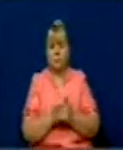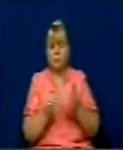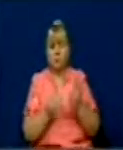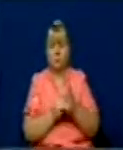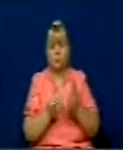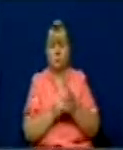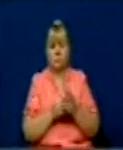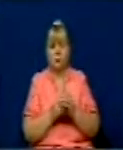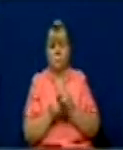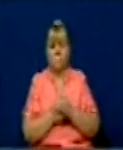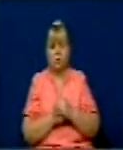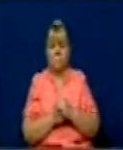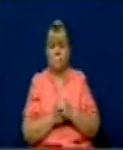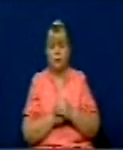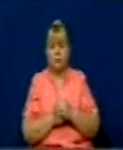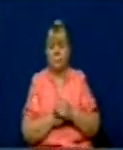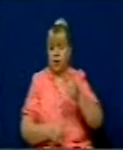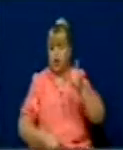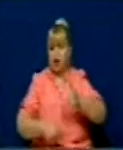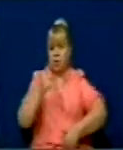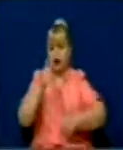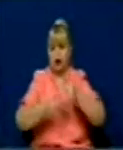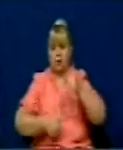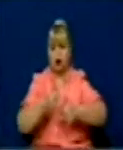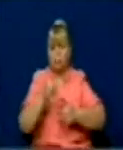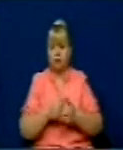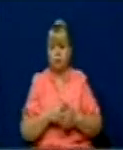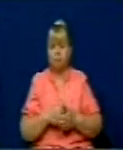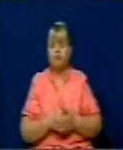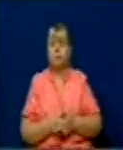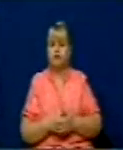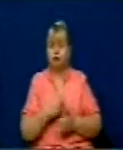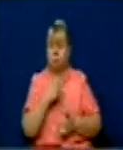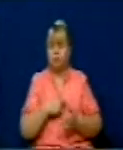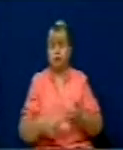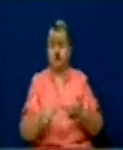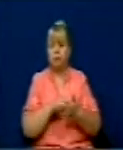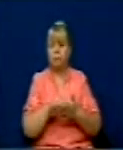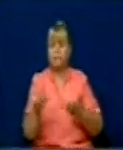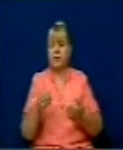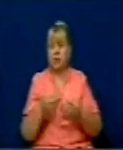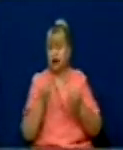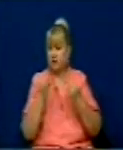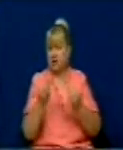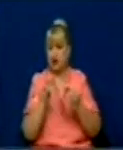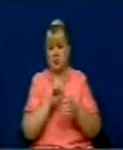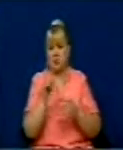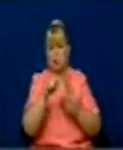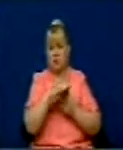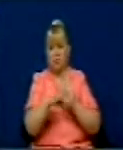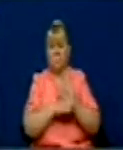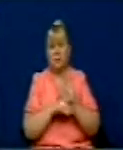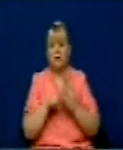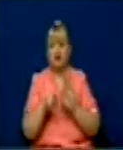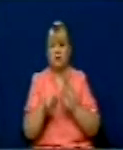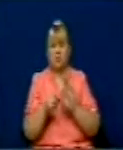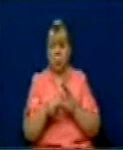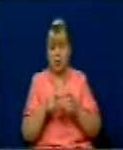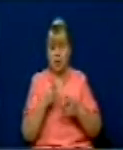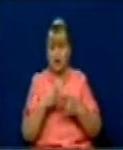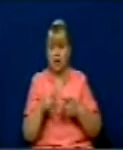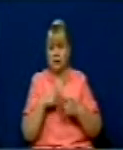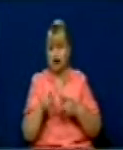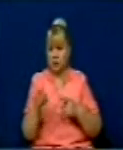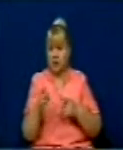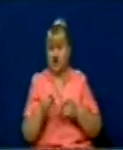kandidatit të merët mandati, mirë po nuk është e precizume minë në legjit sepse aty thot që në rrasë e vërejet se